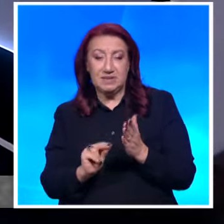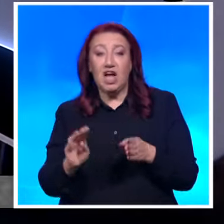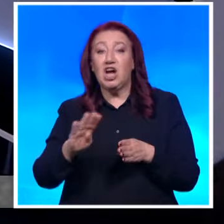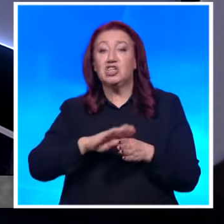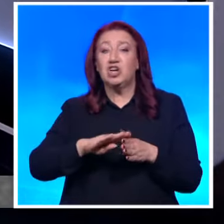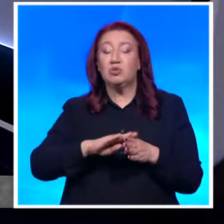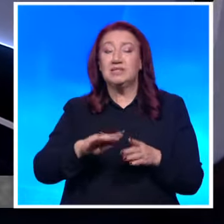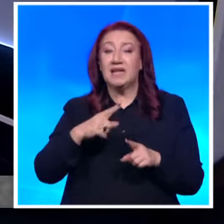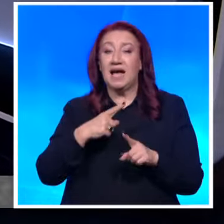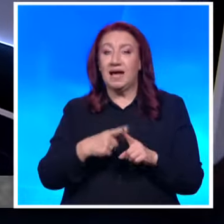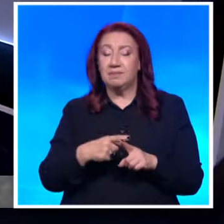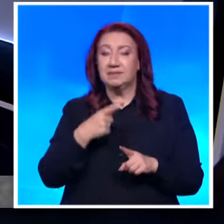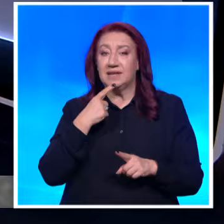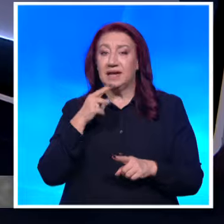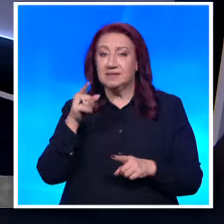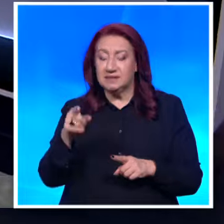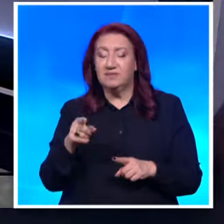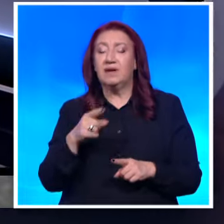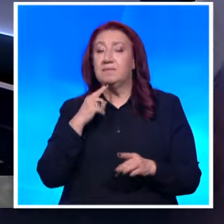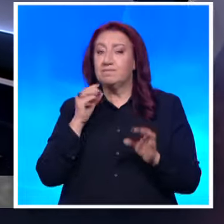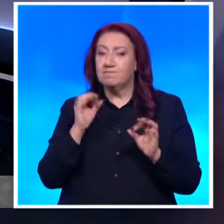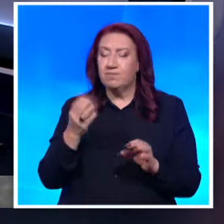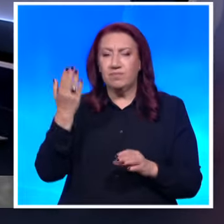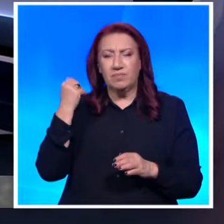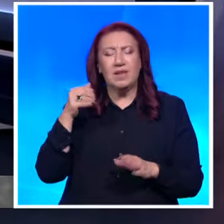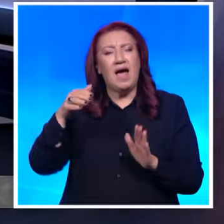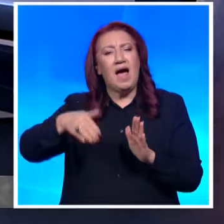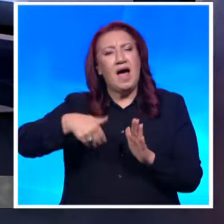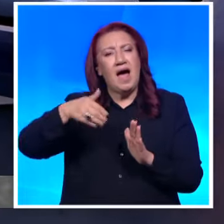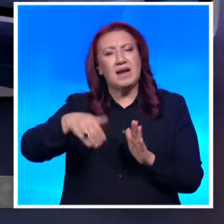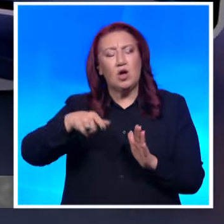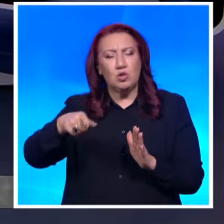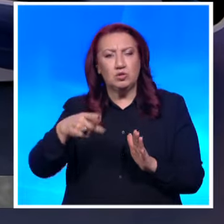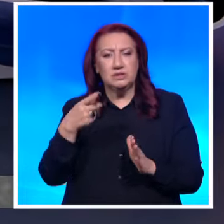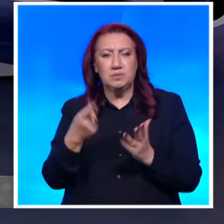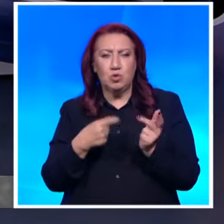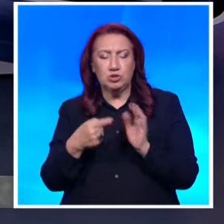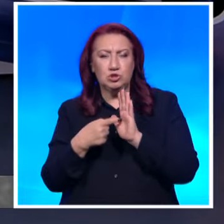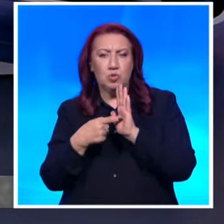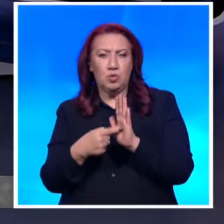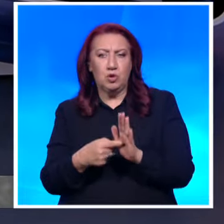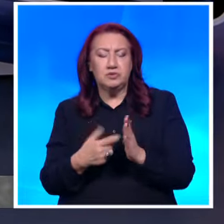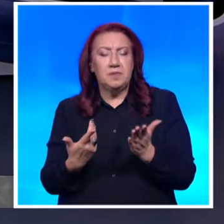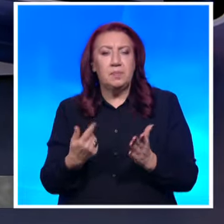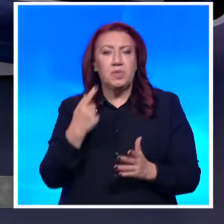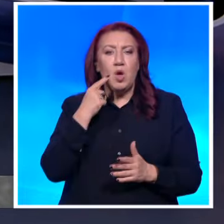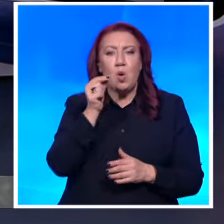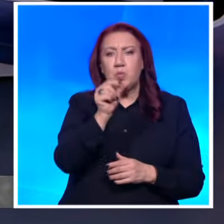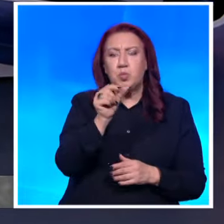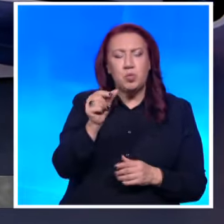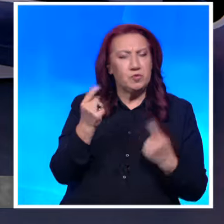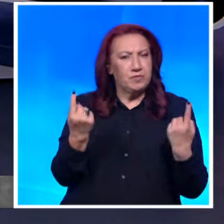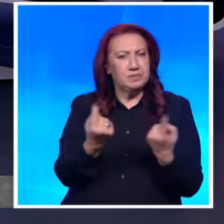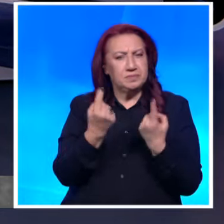казва, с черти и резки пишеха. И наистина днес археолоз, тъй като професор Казимир Поп Константинов, често показва тези почти иронически букви, има ги някъде в